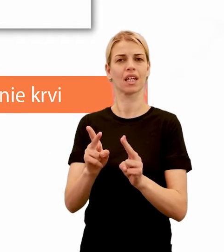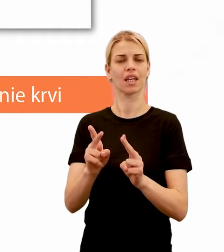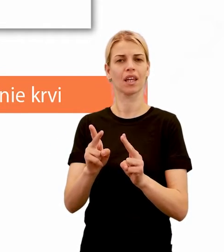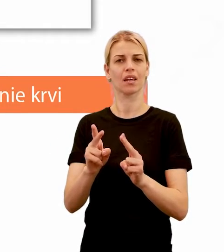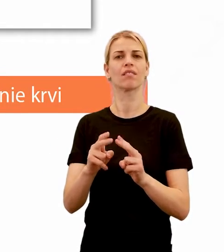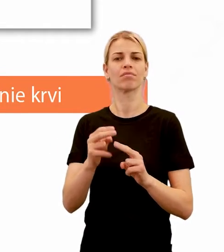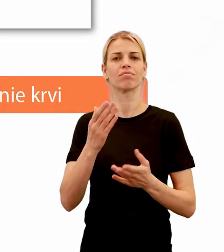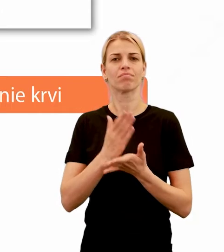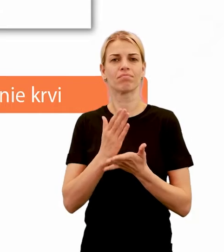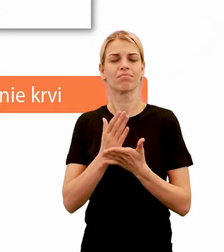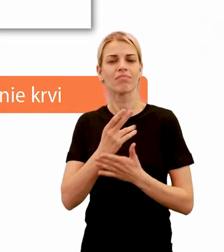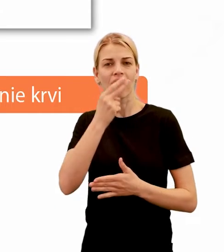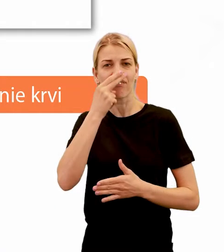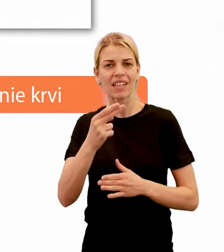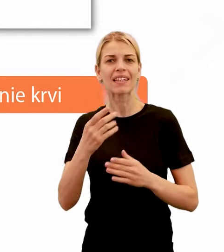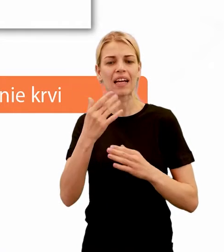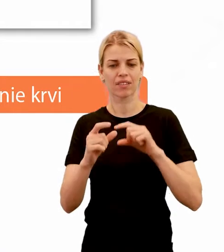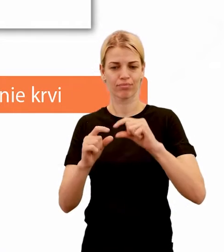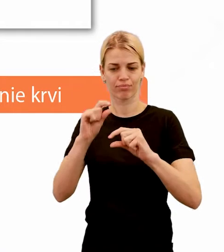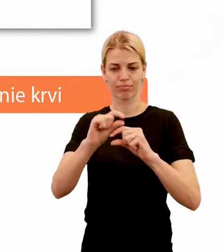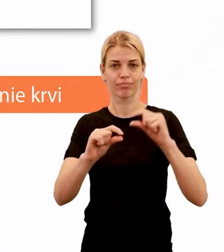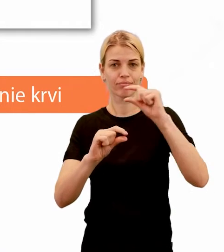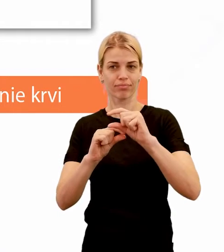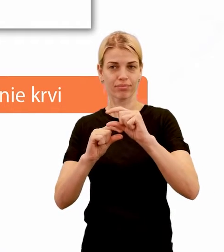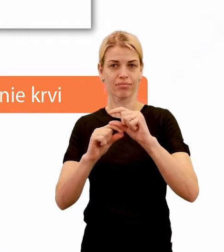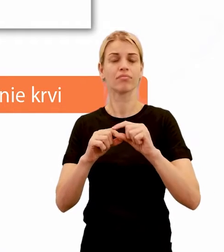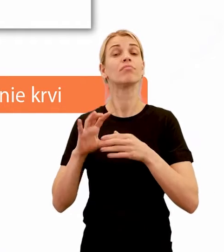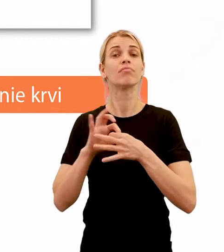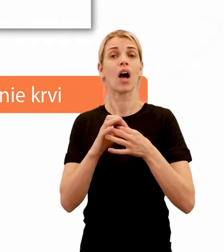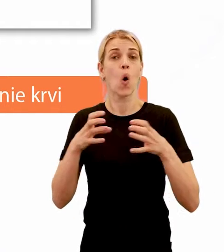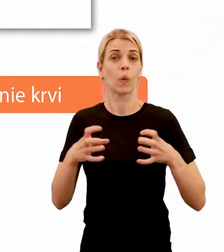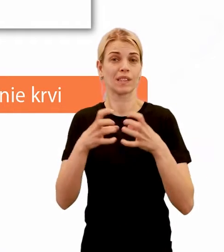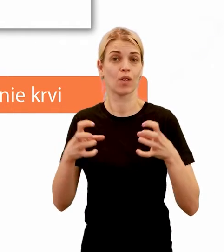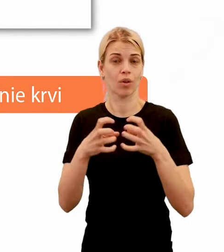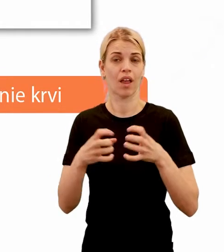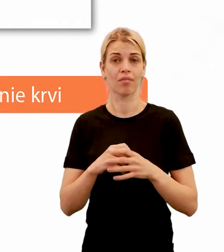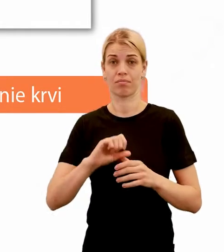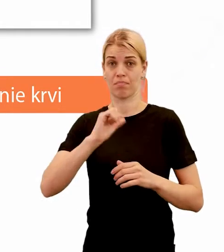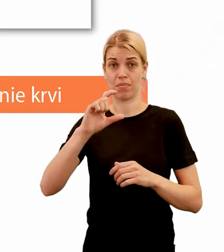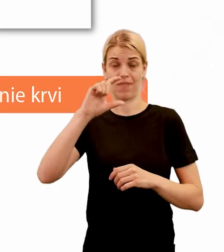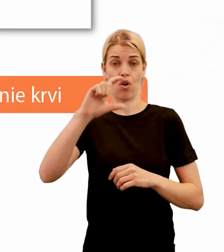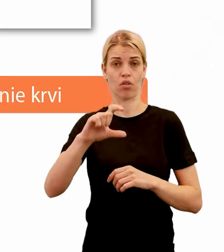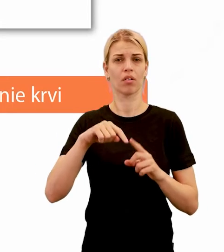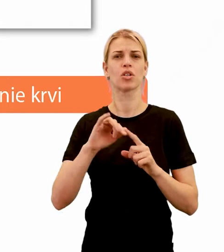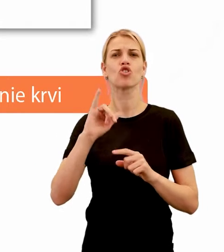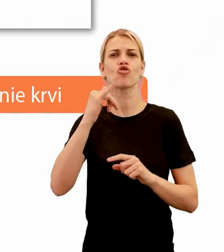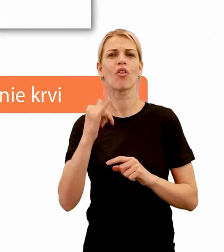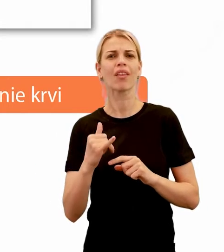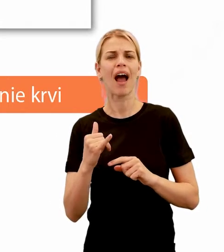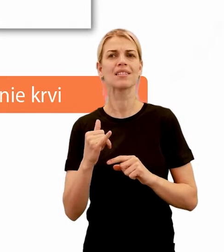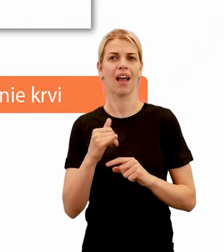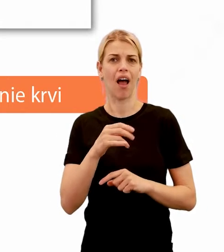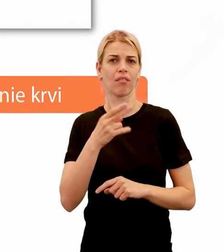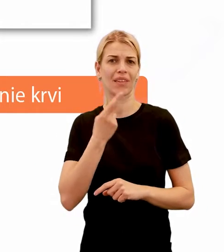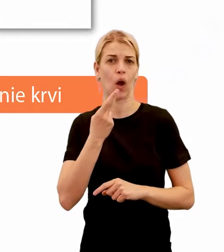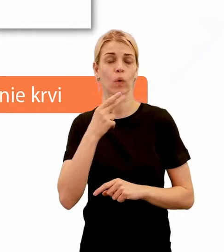jednotlivé zložky krvi by sa nám zoradili podľa hustoty. Na vrchu by sa nachádzala žľdkastá tekutina,